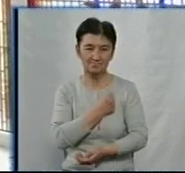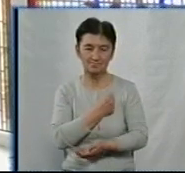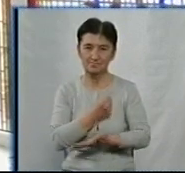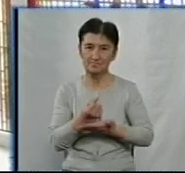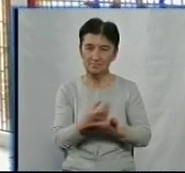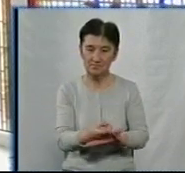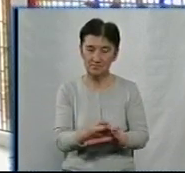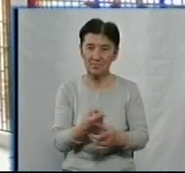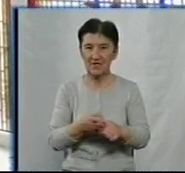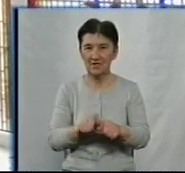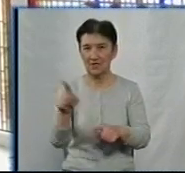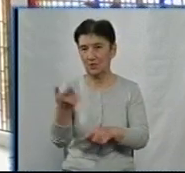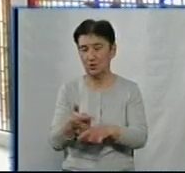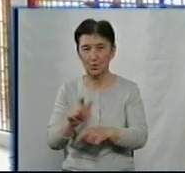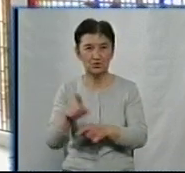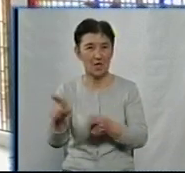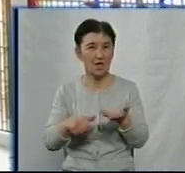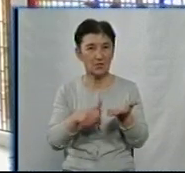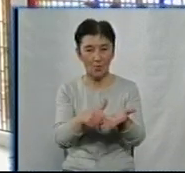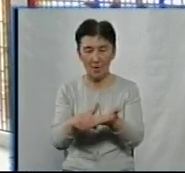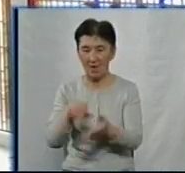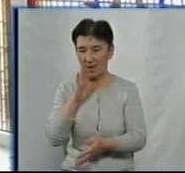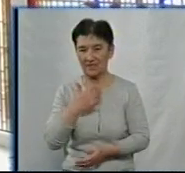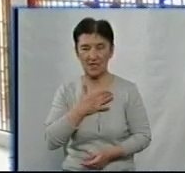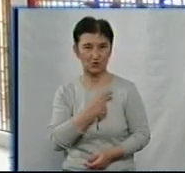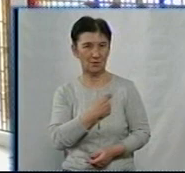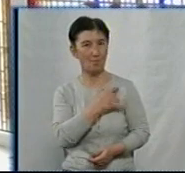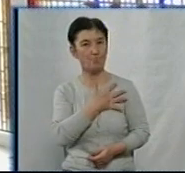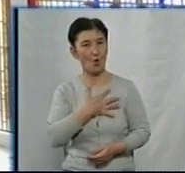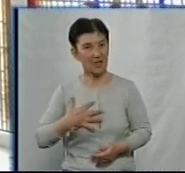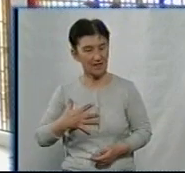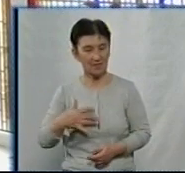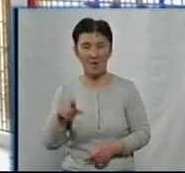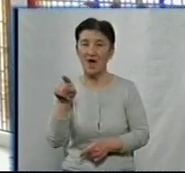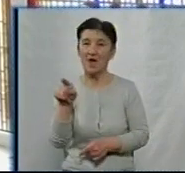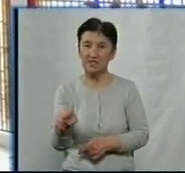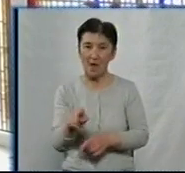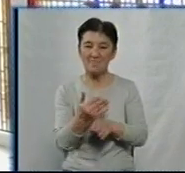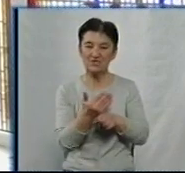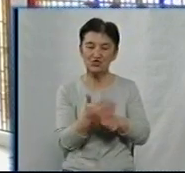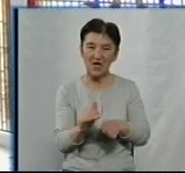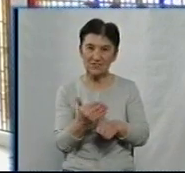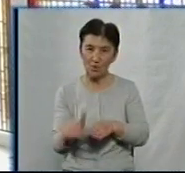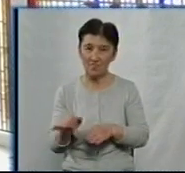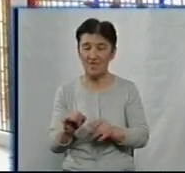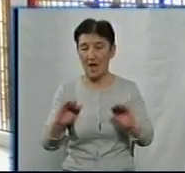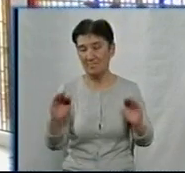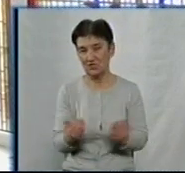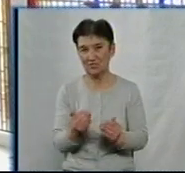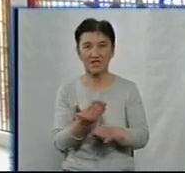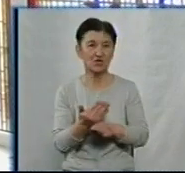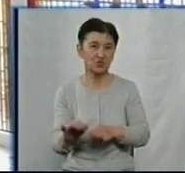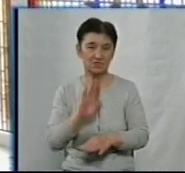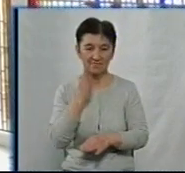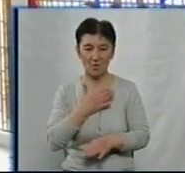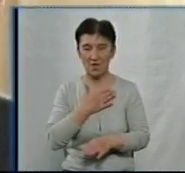госпіталю, які дуже допомагають нашим пораненим. Там частково відбувається. І зовсім маленька частина відбувається